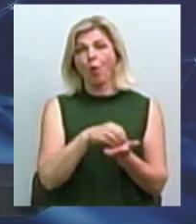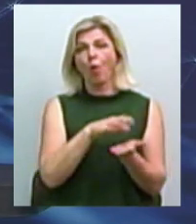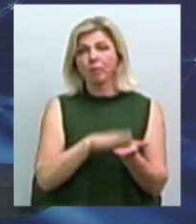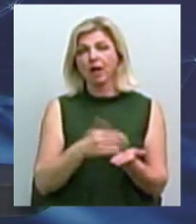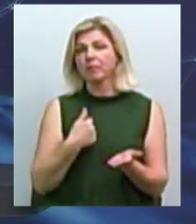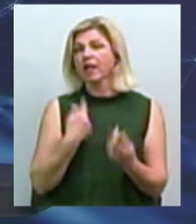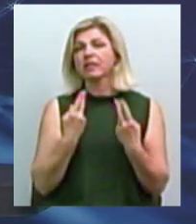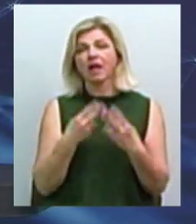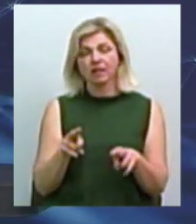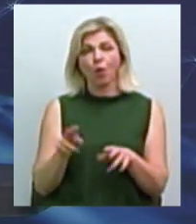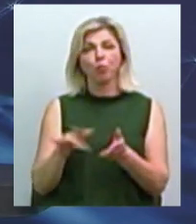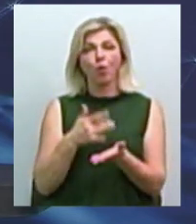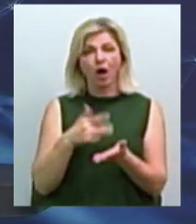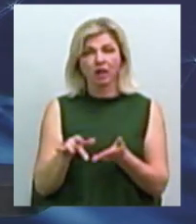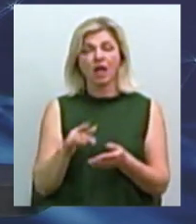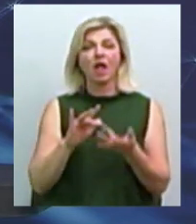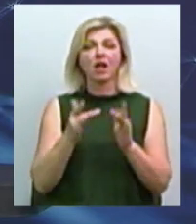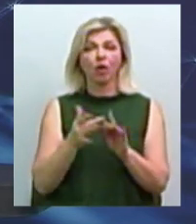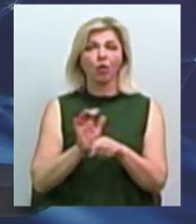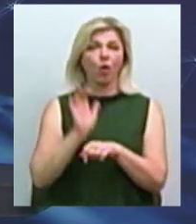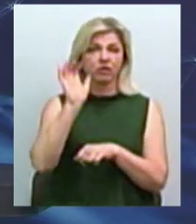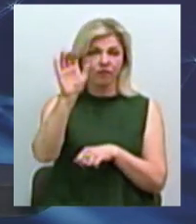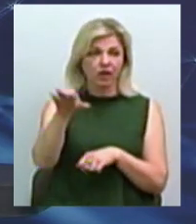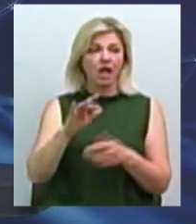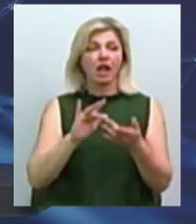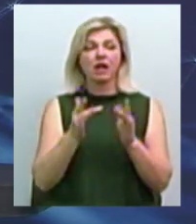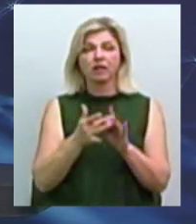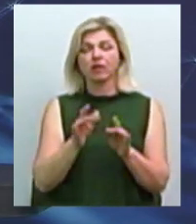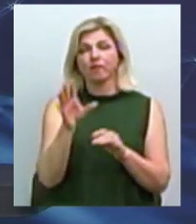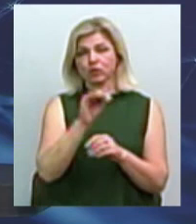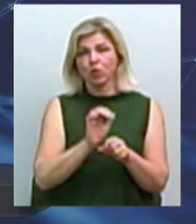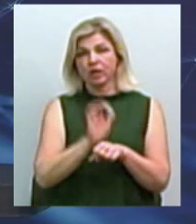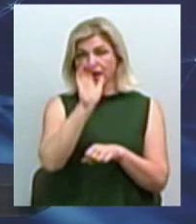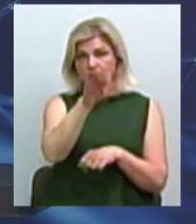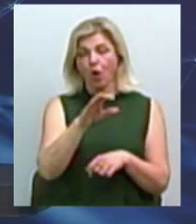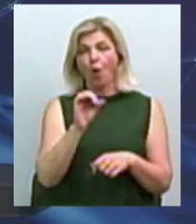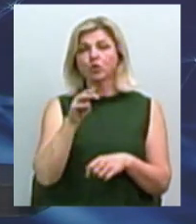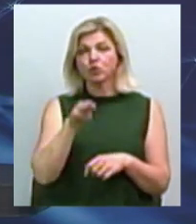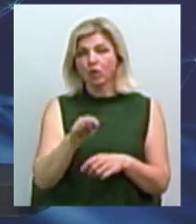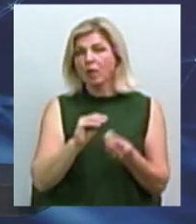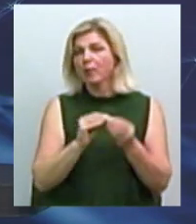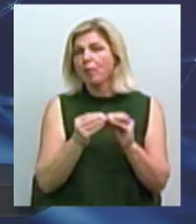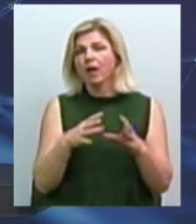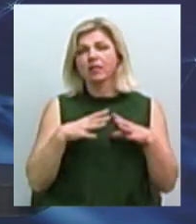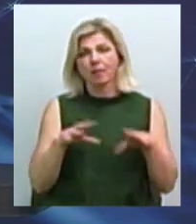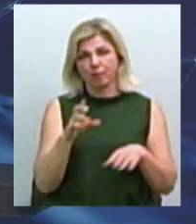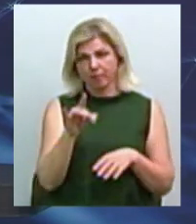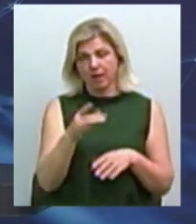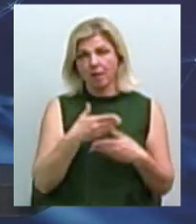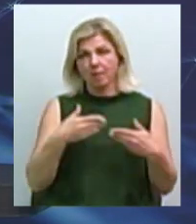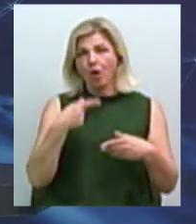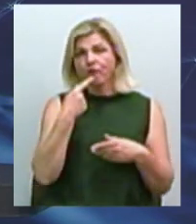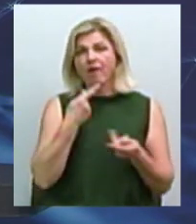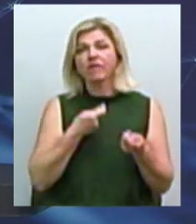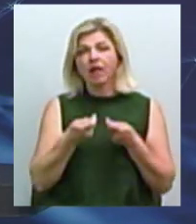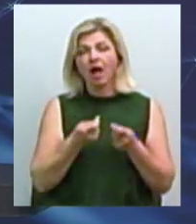бухгалтер, в електронному виді обракліковую, в електронному виді подаю звіти, і проблем би не було. Ми кажемо владі, дайте